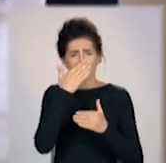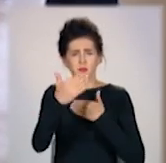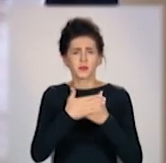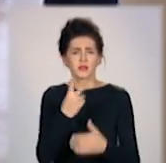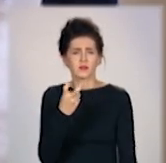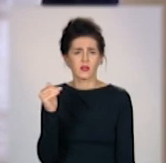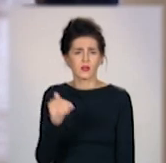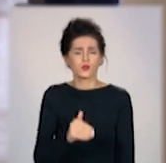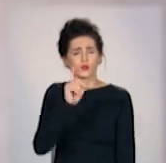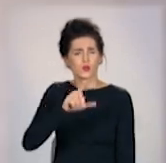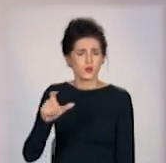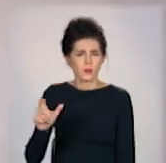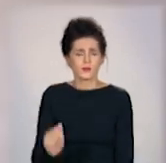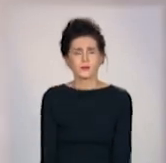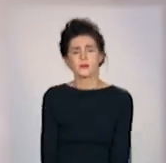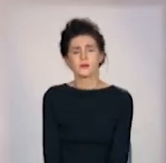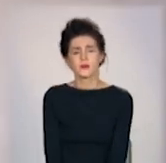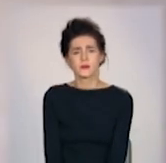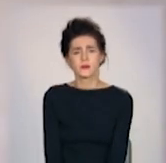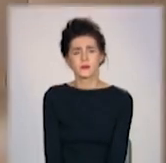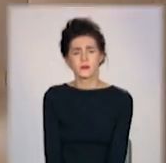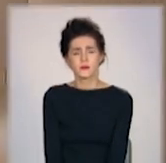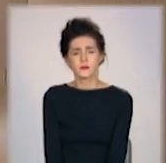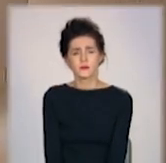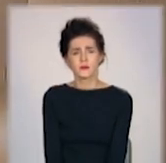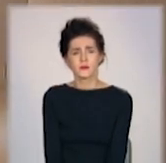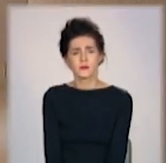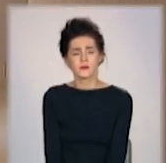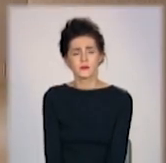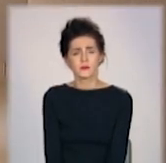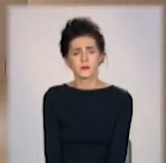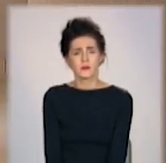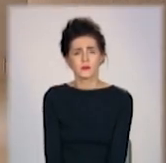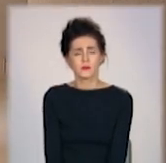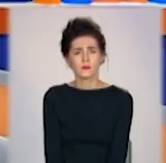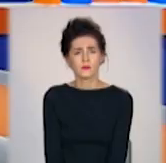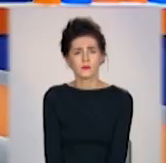тисяч українців. Валентина Чурікова, Владислав Борисов, телеканал «Донбас».